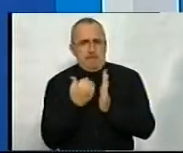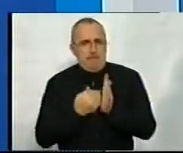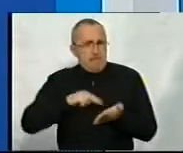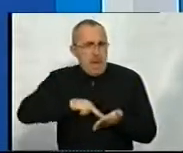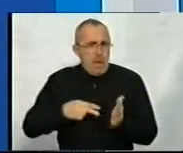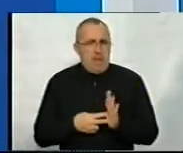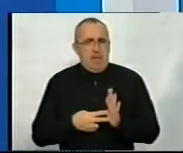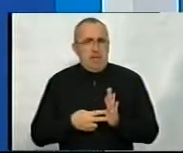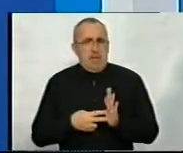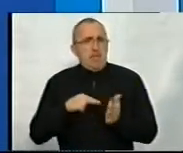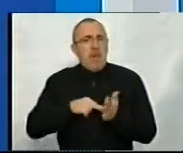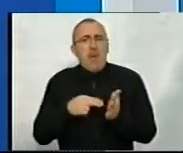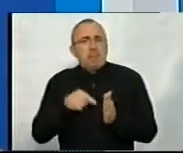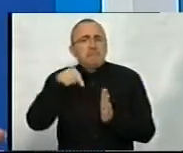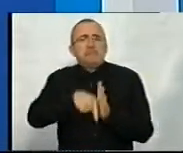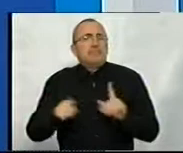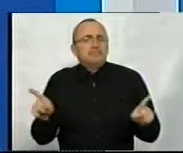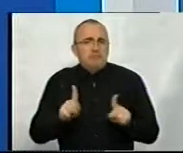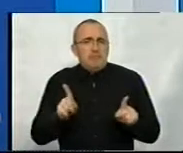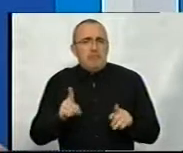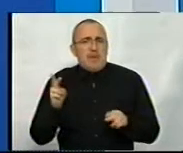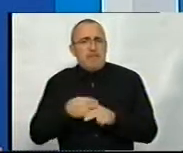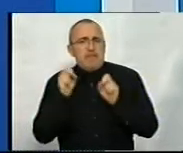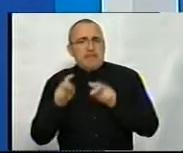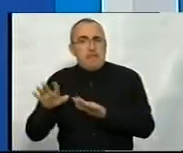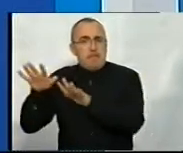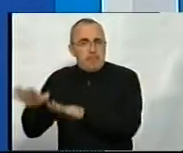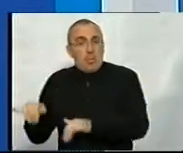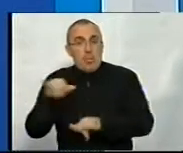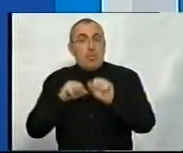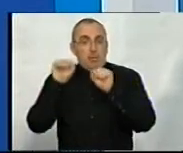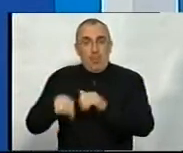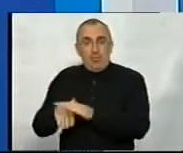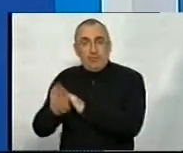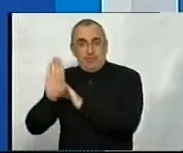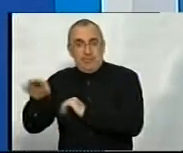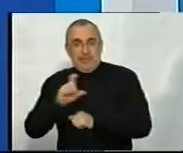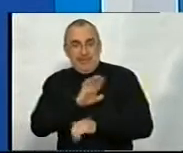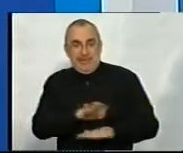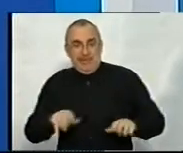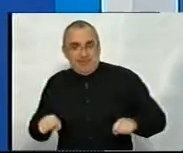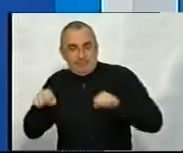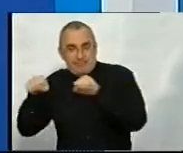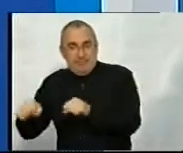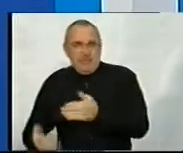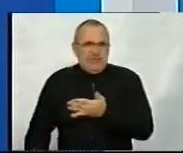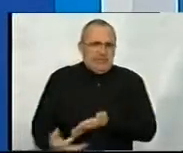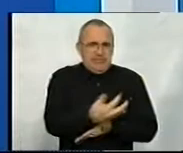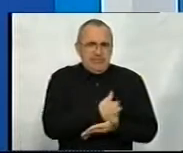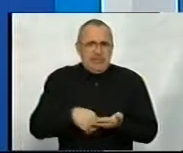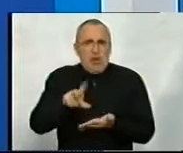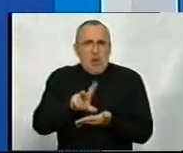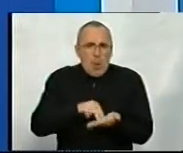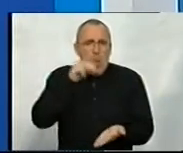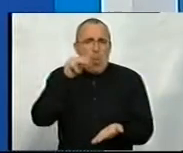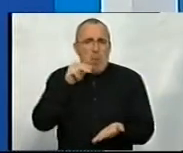План зводиться до чого? Повинно бути безпечне місце, куди вона може піти з дітьми. Повинні зібрані бути копії,